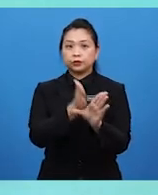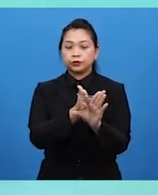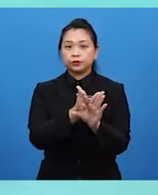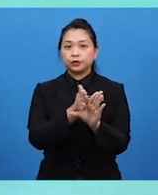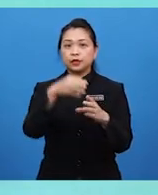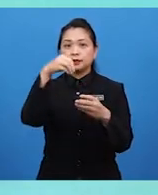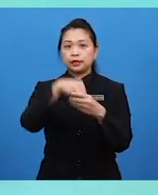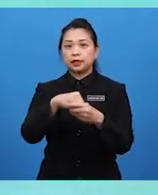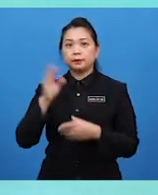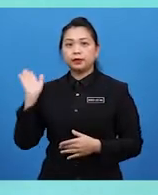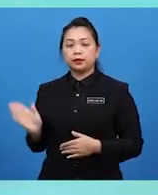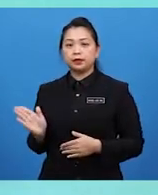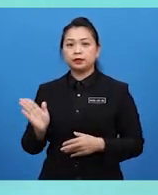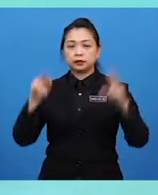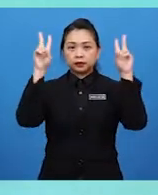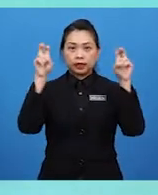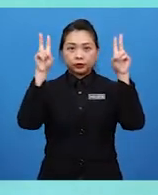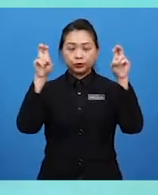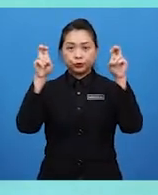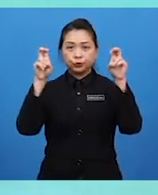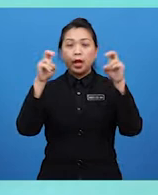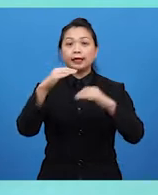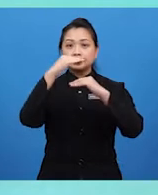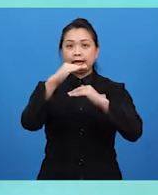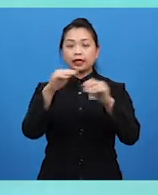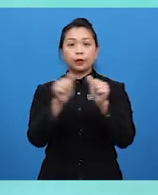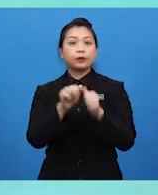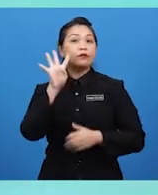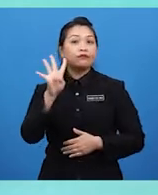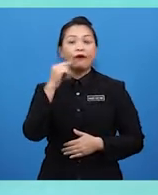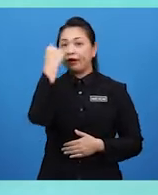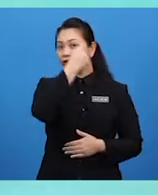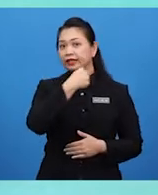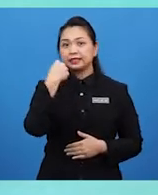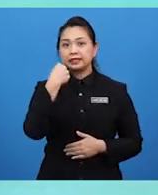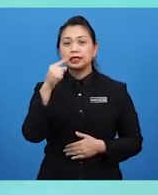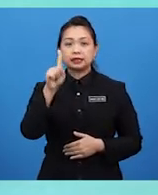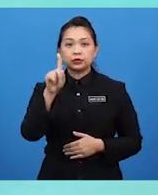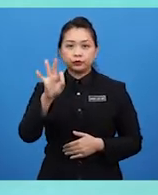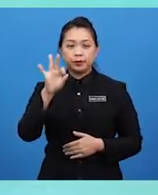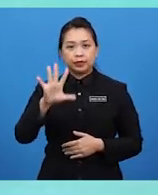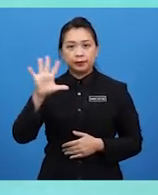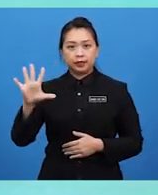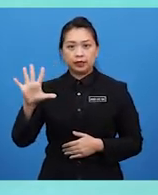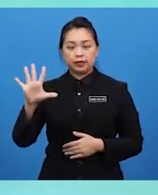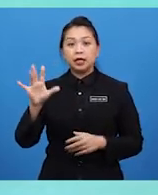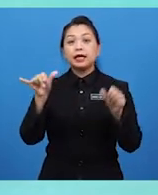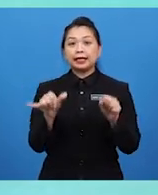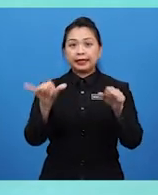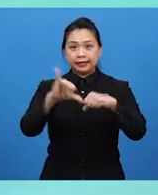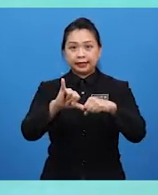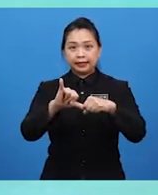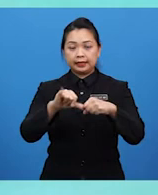Jasper John bertajuk Target with Four Faces 1955. Karya ini